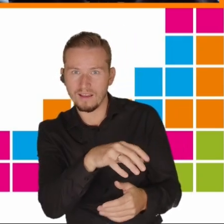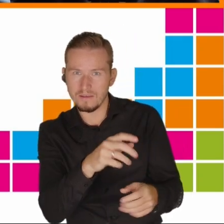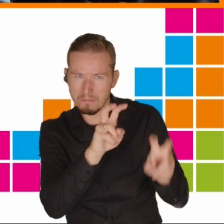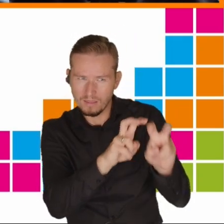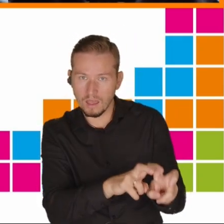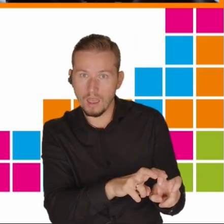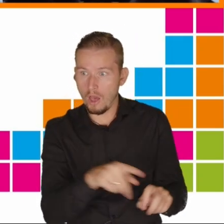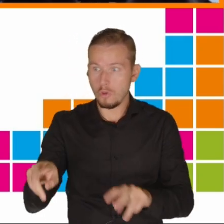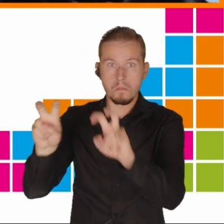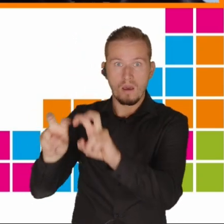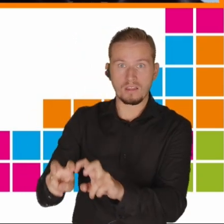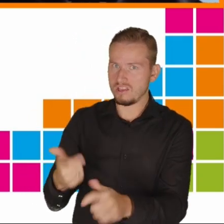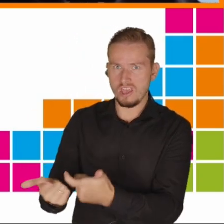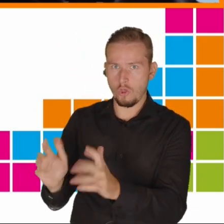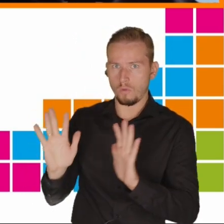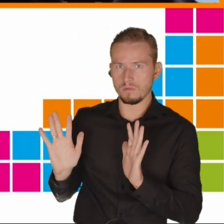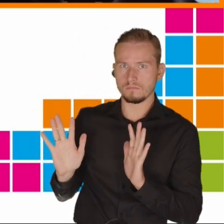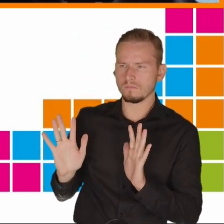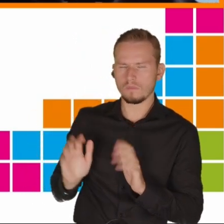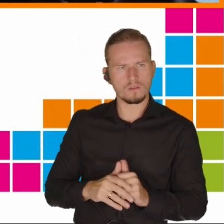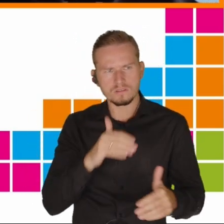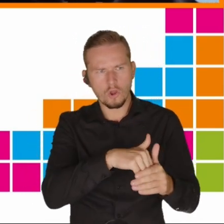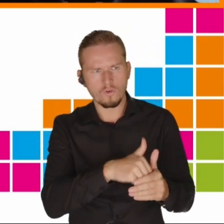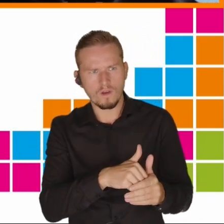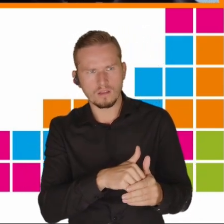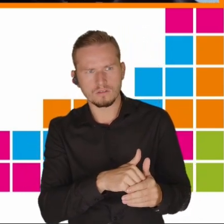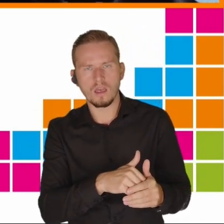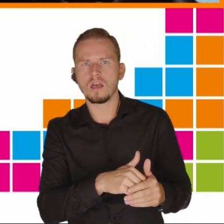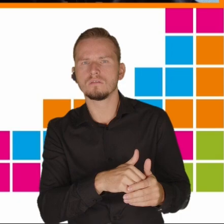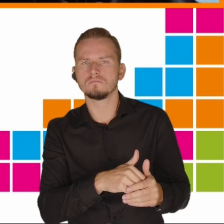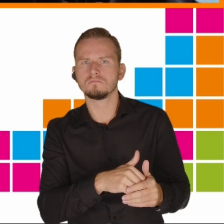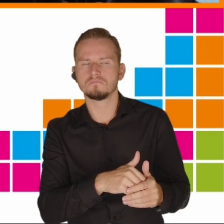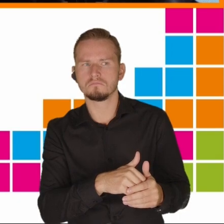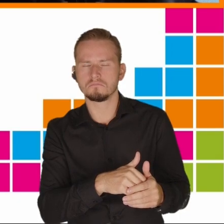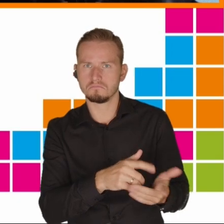Czy jest to dobre, czy brzmi to słabo? Trudno powiedzieć. To jest metoda